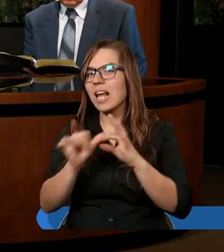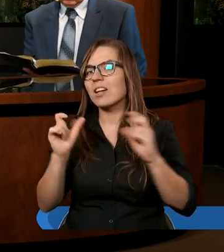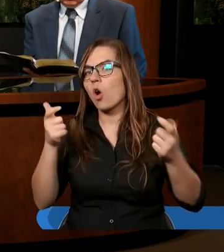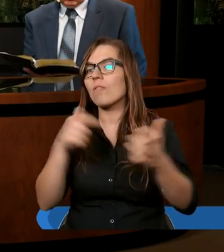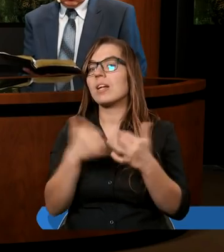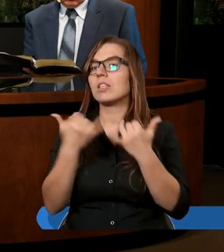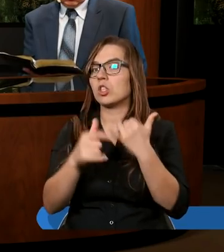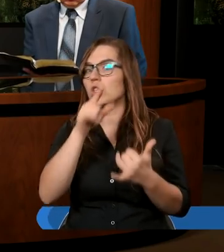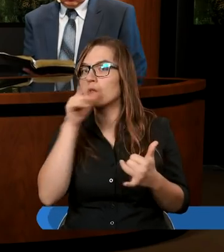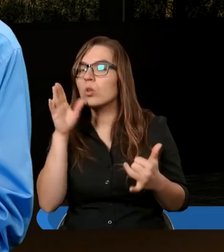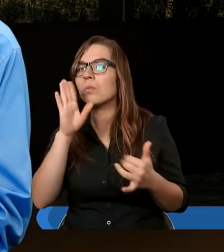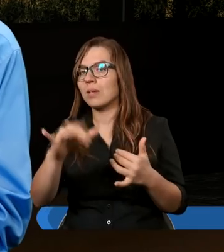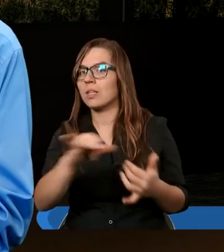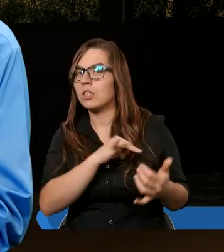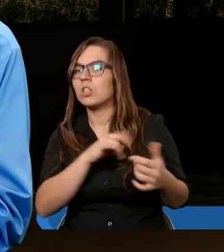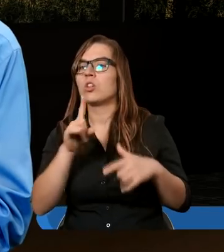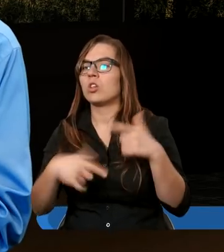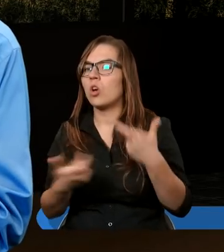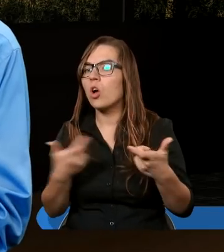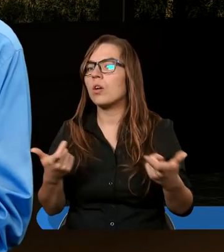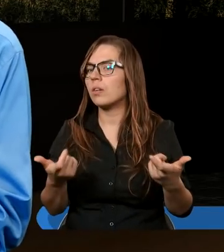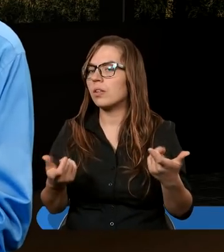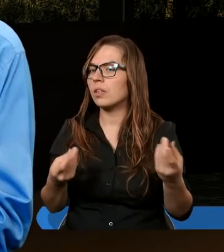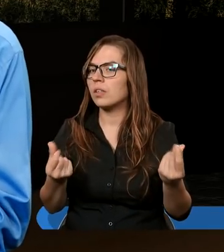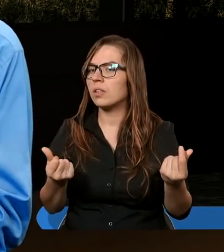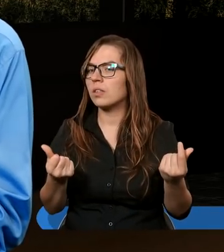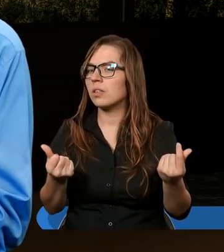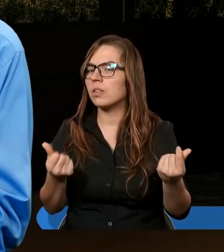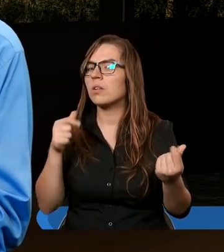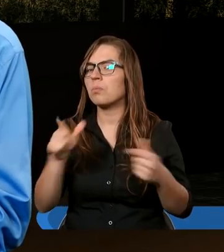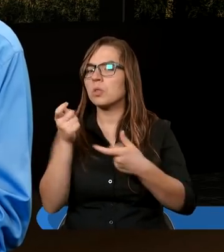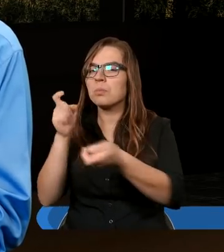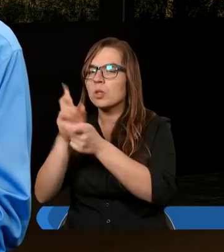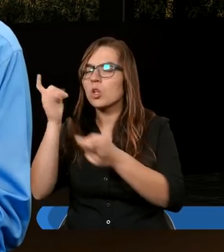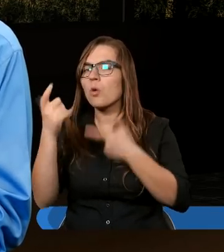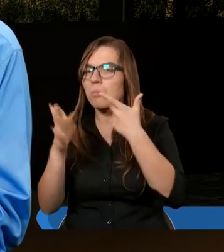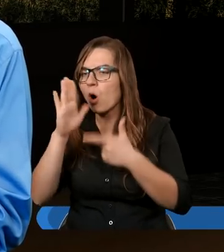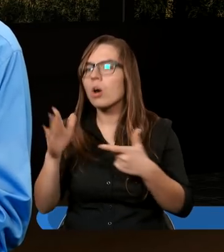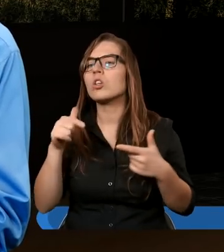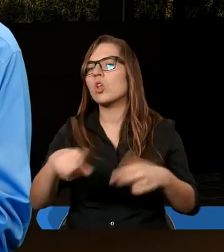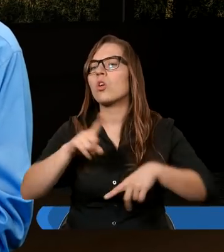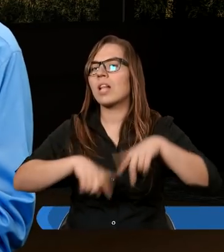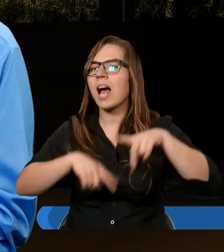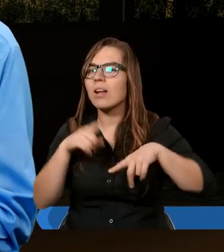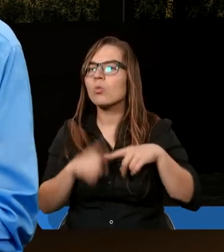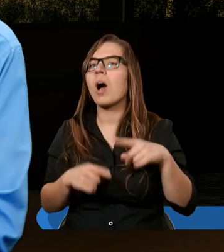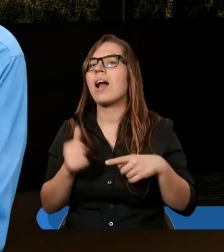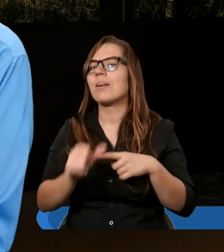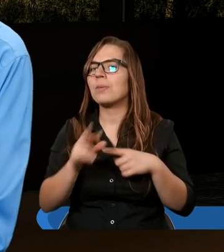Jeżeli ludzie brną w grzech, brną w zamiarach przeciwnych Bogu, to naturalnym